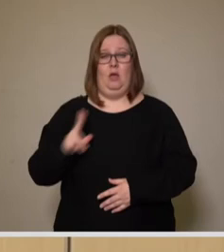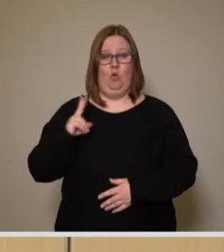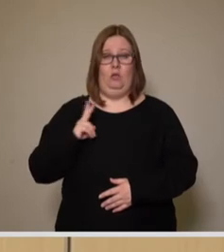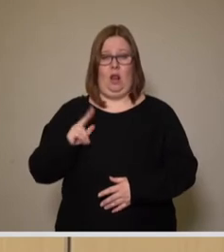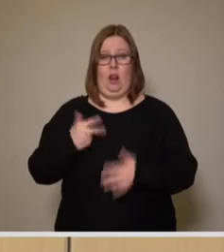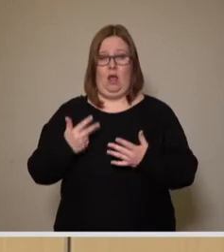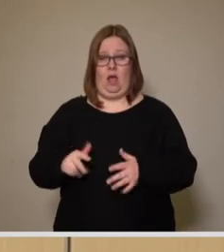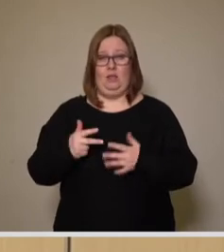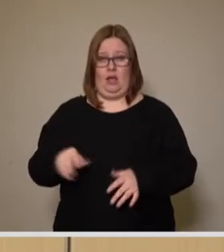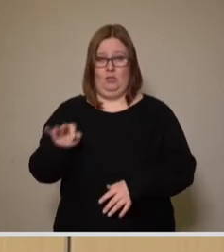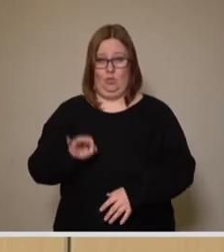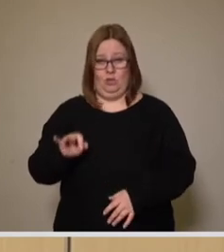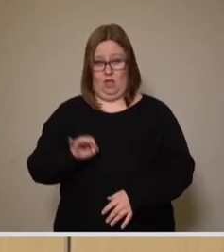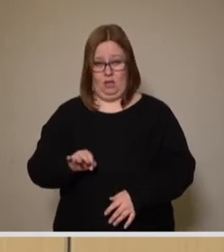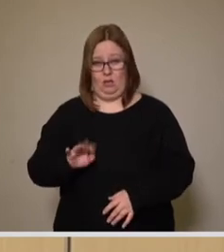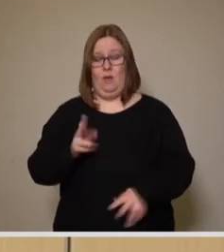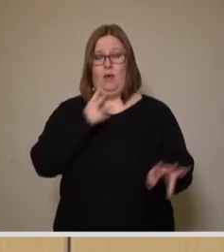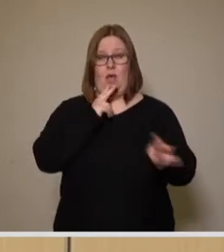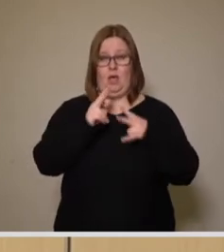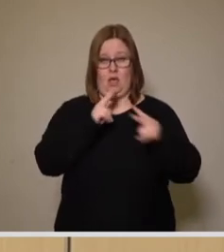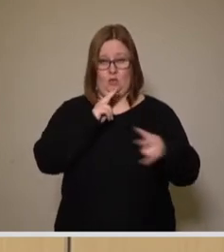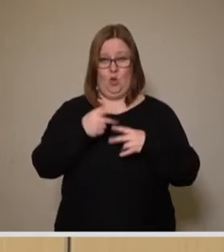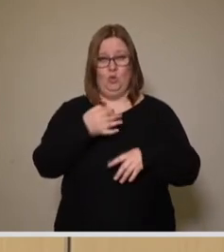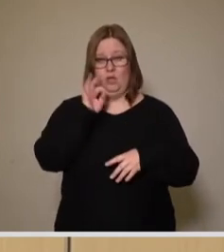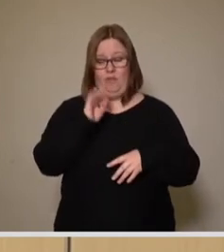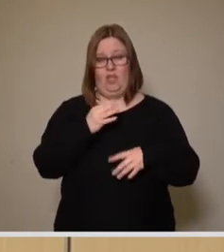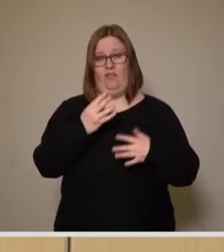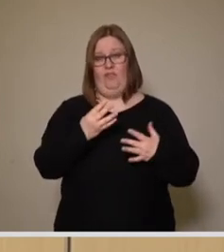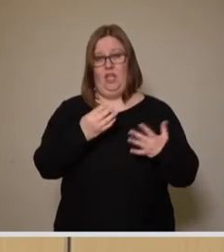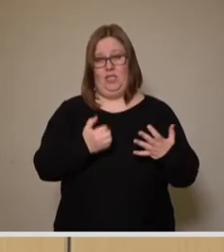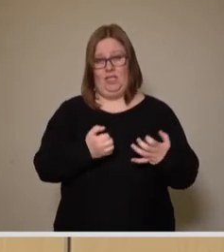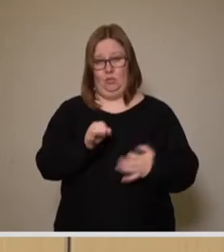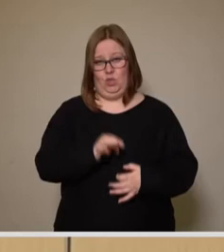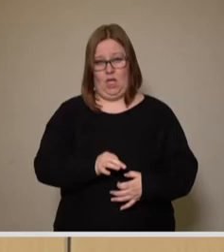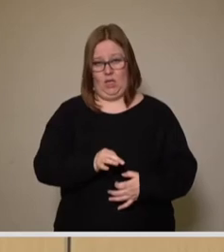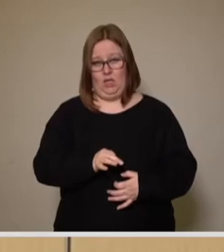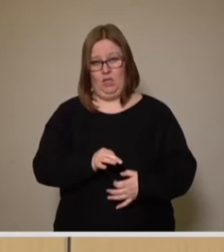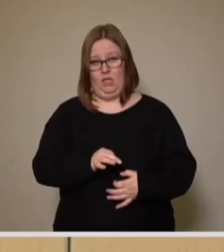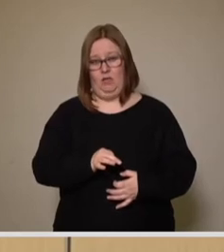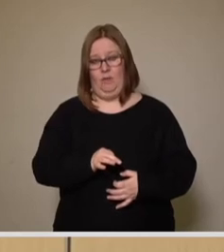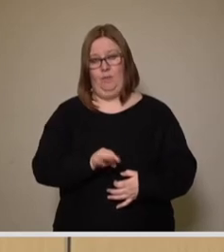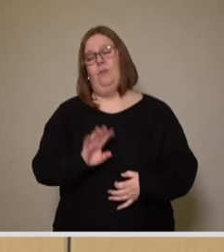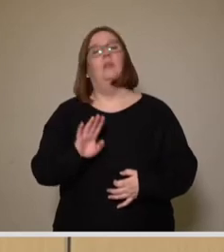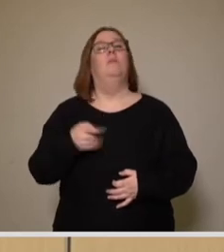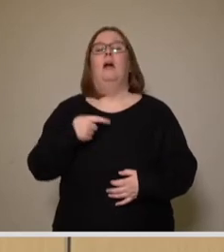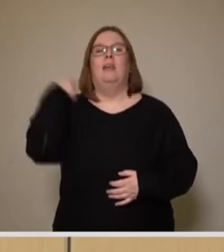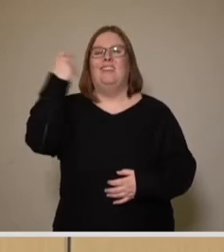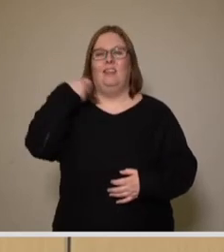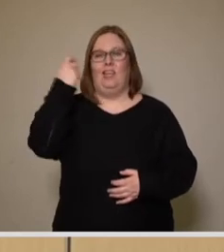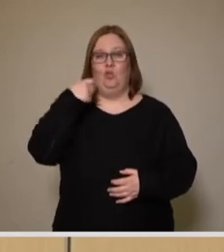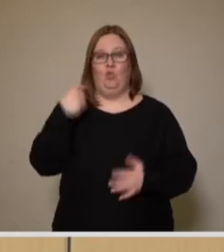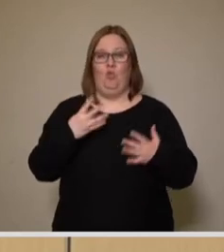88 Prozent, bei den Restaurants und Cafés 64 Prozent, bei den Kinos